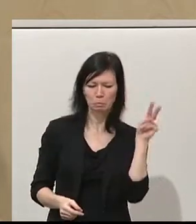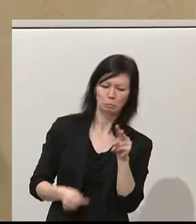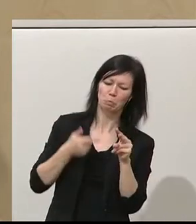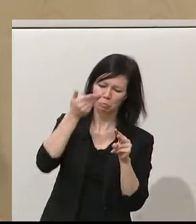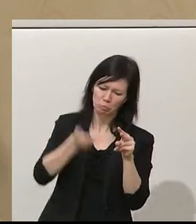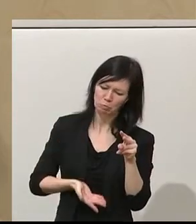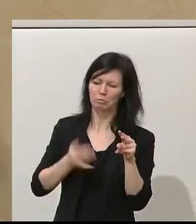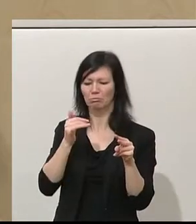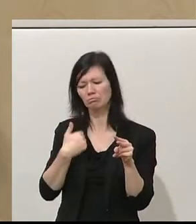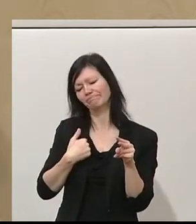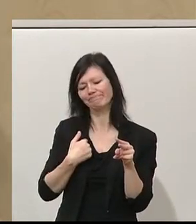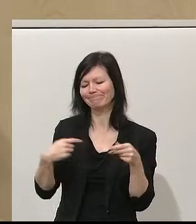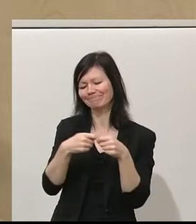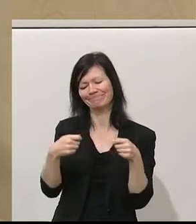zu wenig